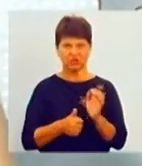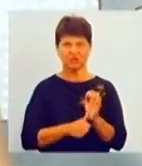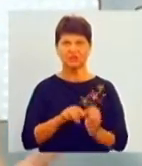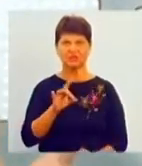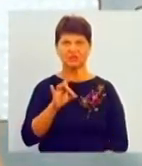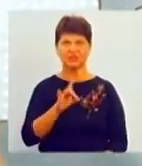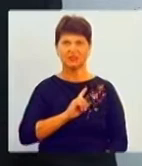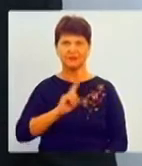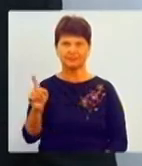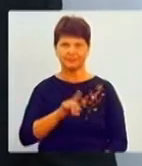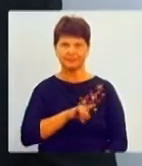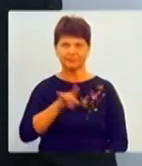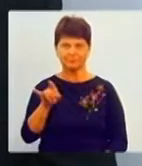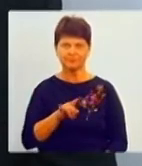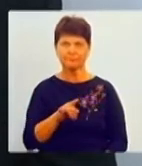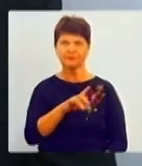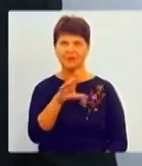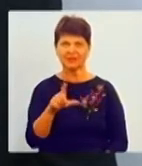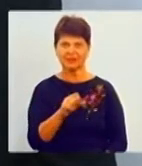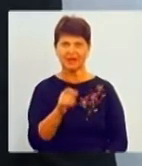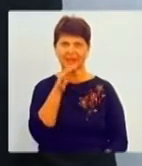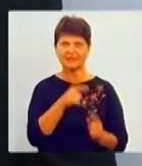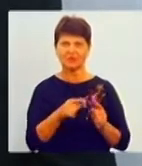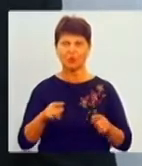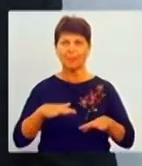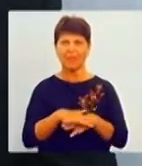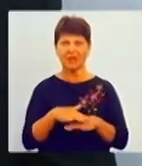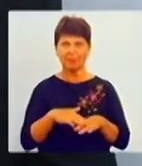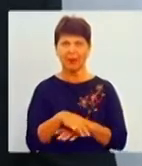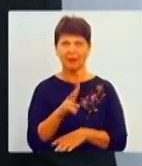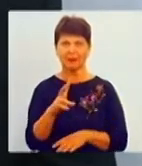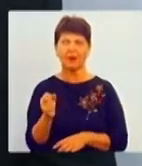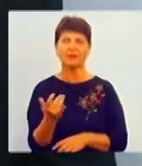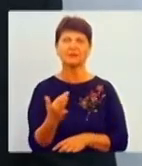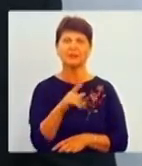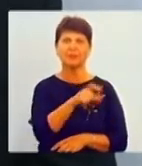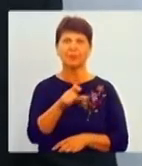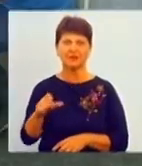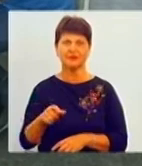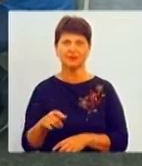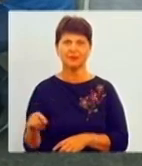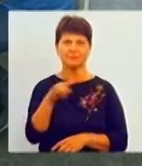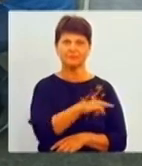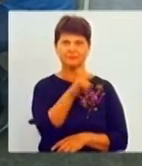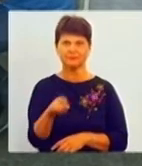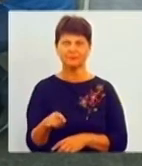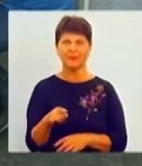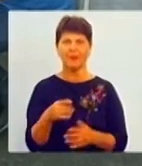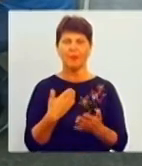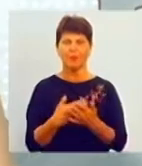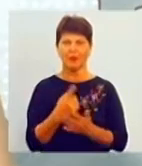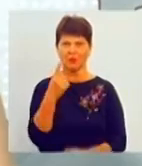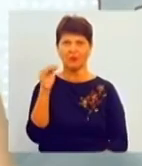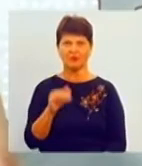математика, скільки пасажирів перевозить літак, це що, майже тисяча пасажирів,